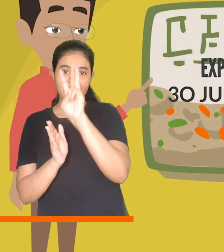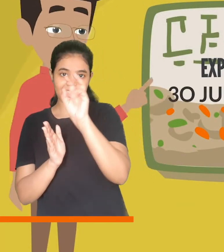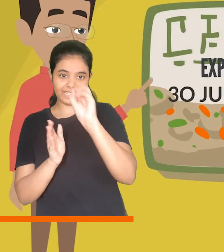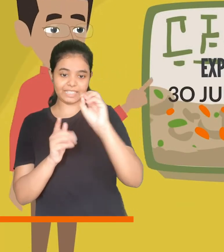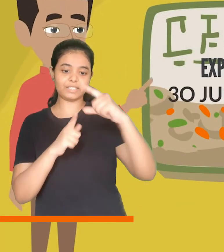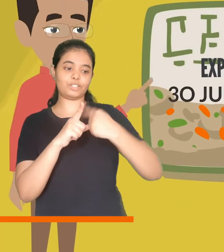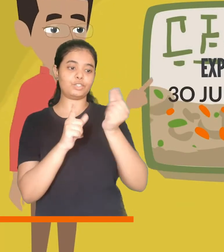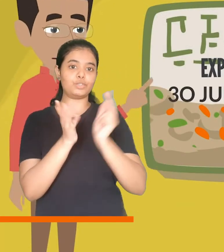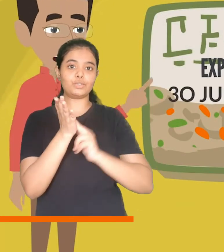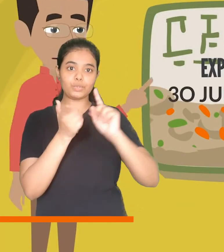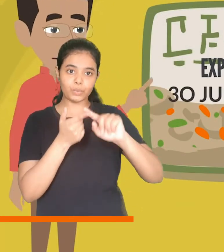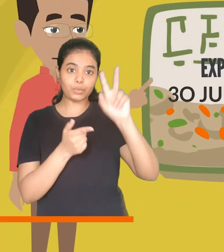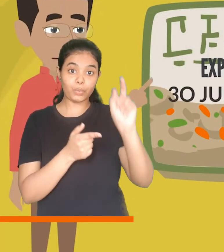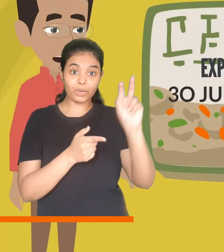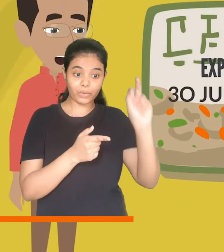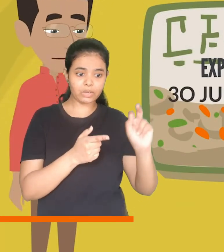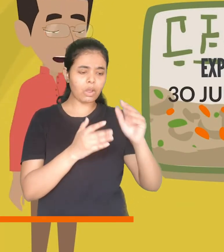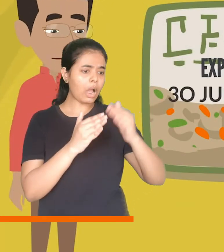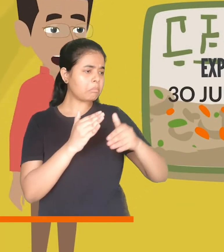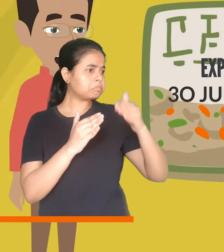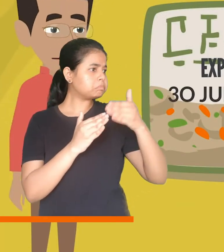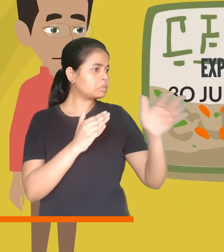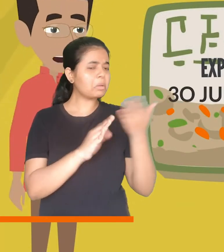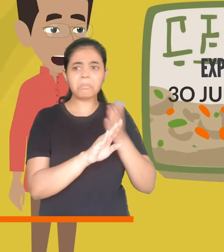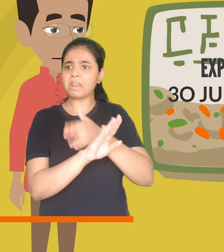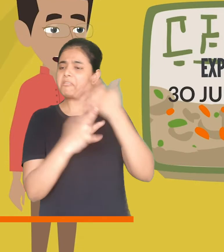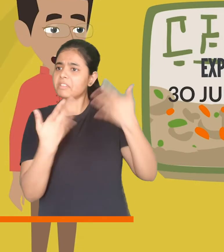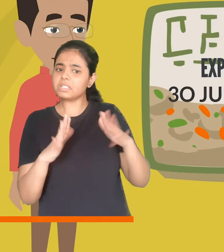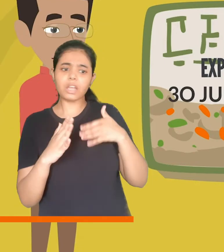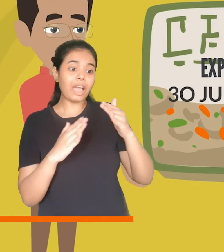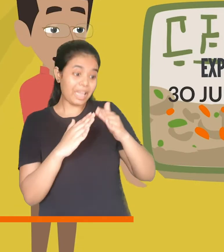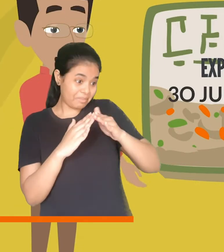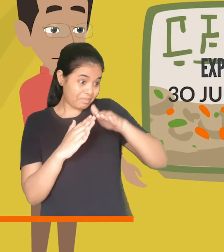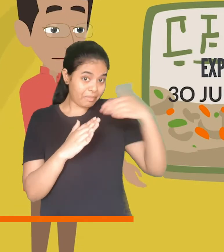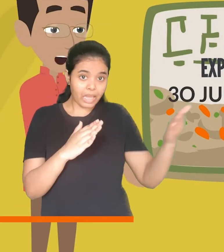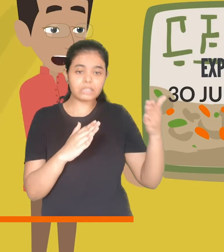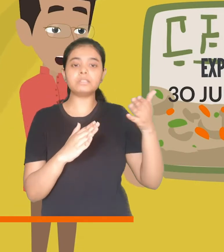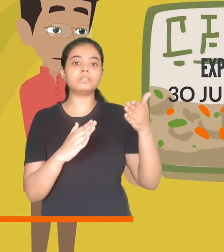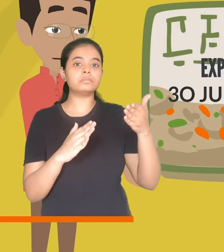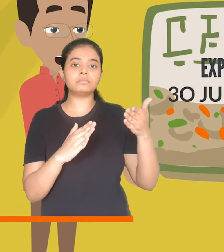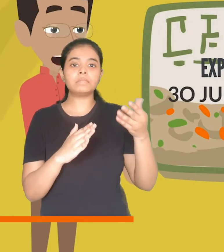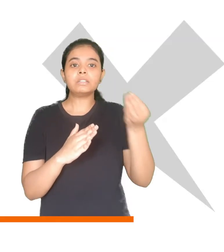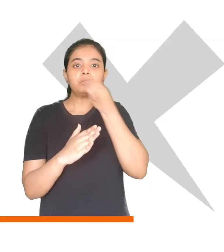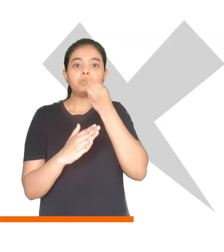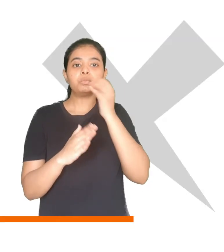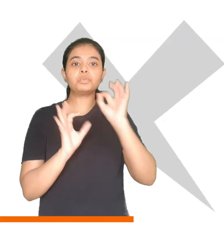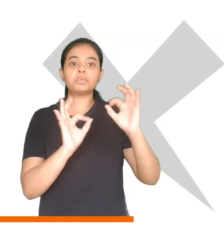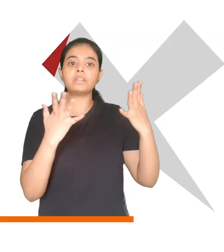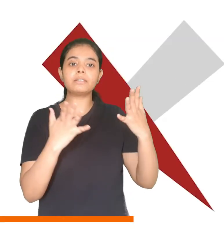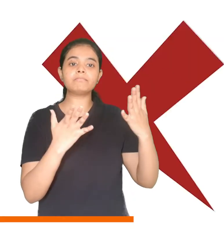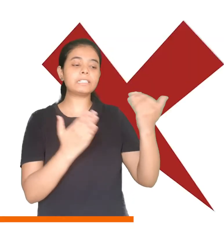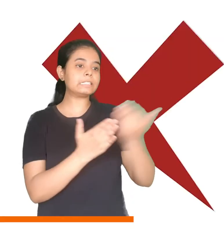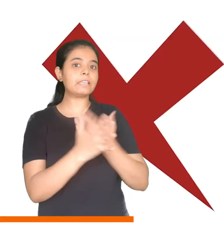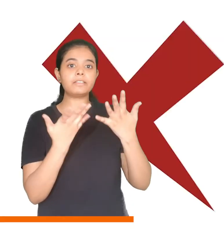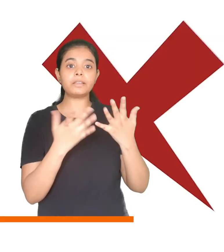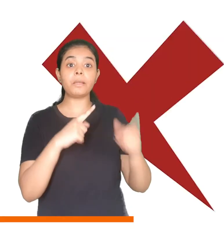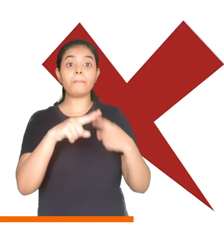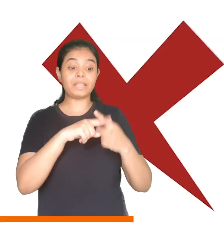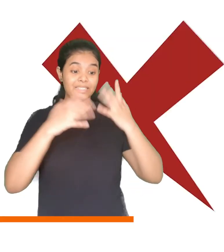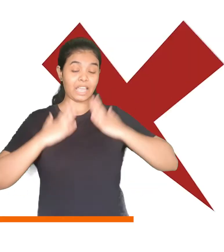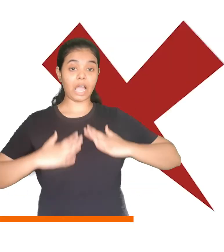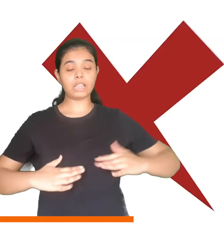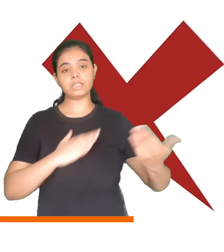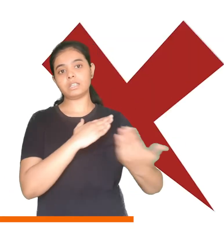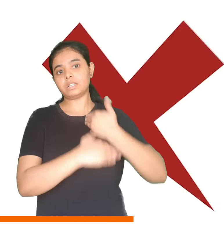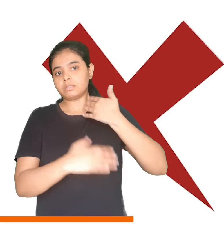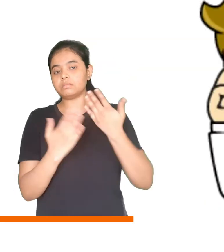date 30 जून 2020 है और वो बीच चुकी है तो इस तारीख के बाद ये खाद्य पदार्थ इस्तिमाल करने